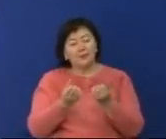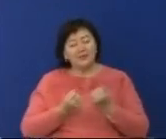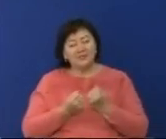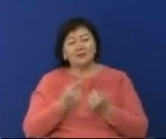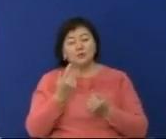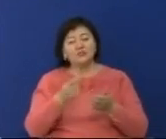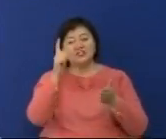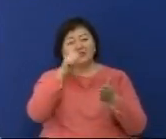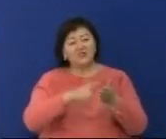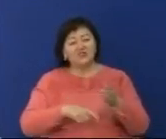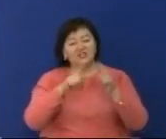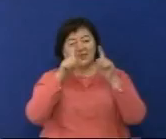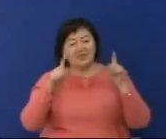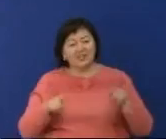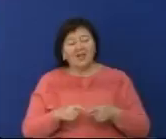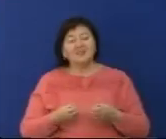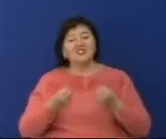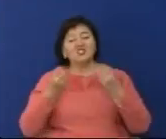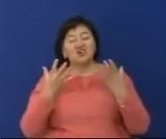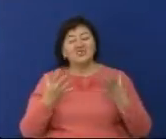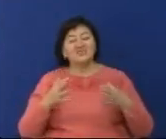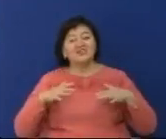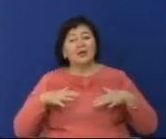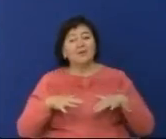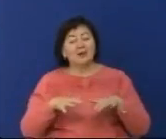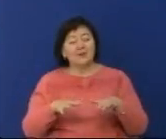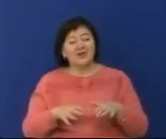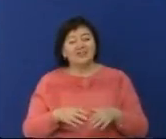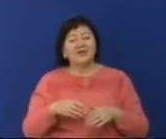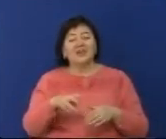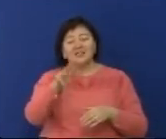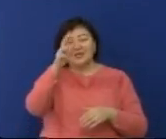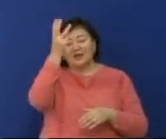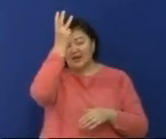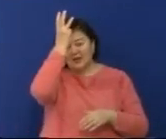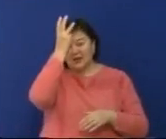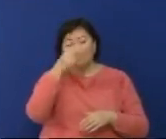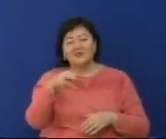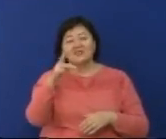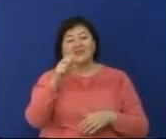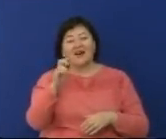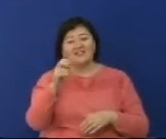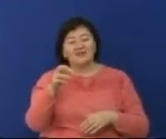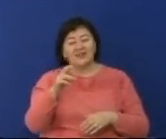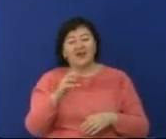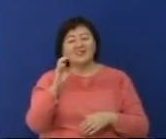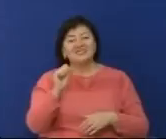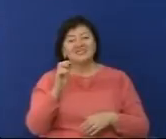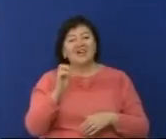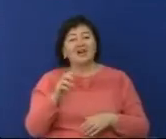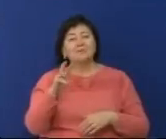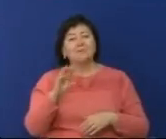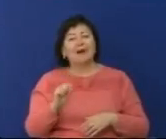Ағыр дөткен салтанатты шарада Гана, Гватемалы, Дания, Карольдігі Зимбаве, Молдова, Сан-Маринос,